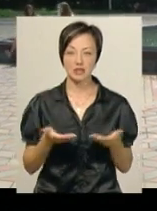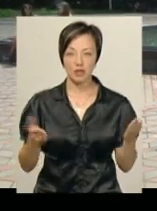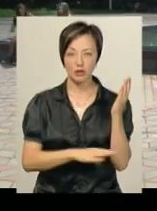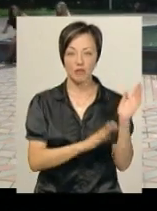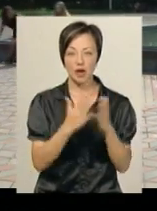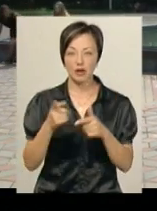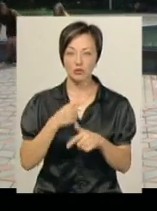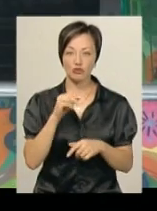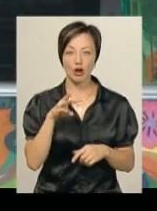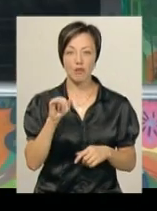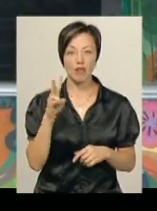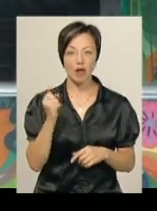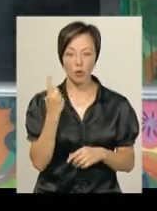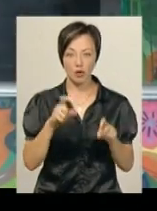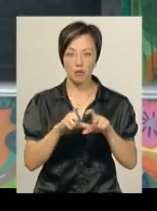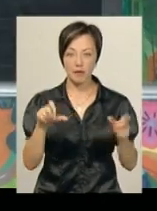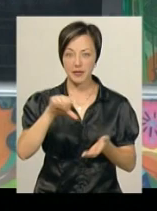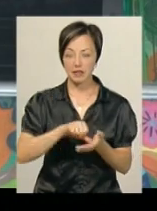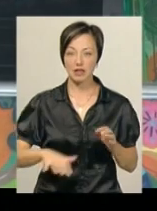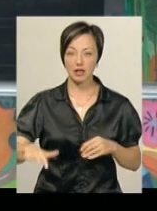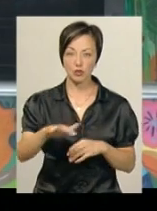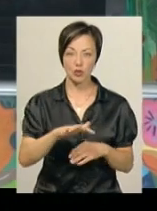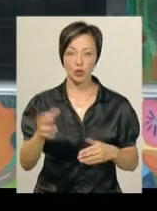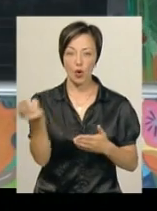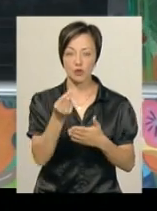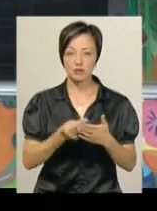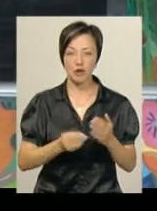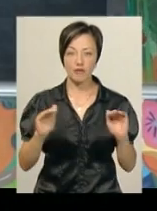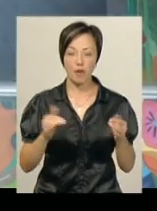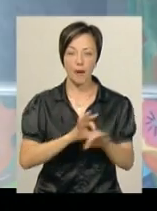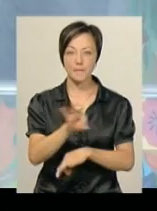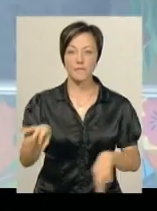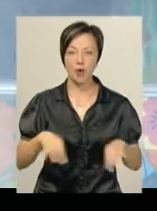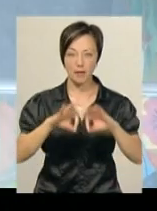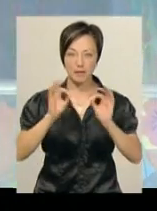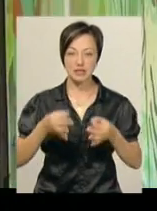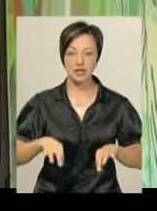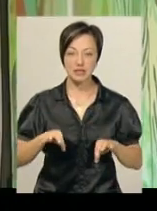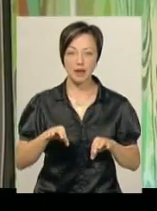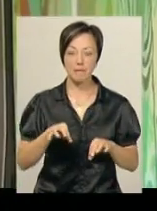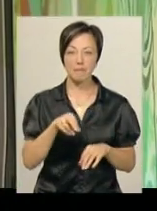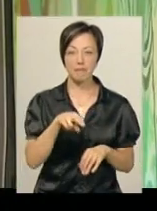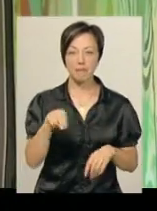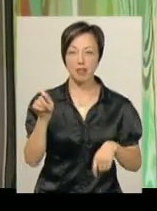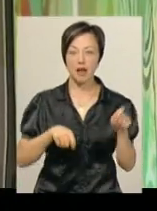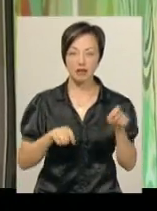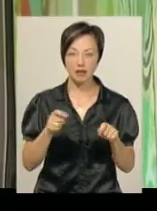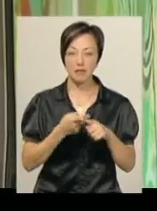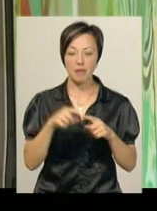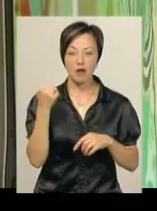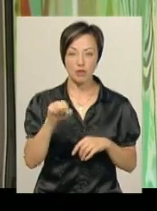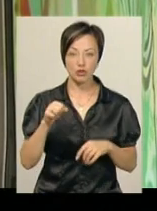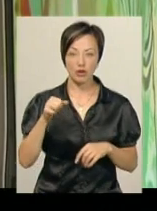Михайла Четмана – один із об'єктів, який представники території розмальовують у рамках проєкту «Мистецький пленер». Він є одним із переможців